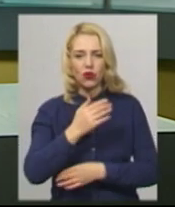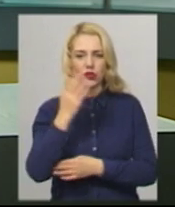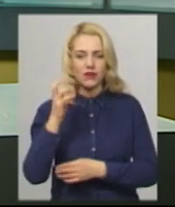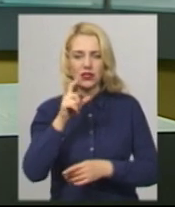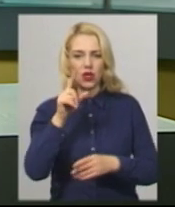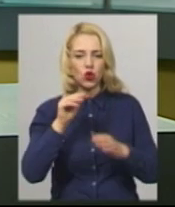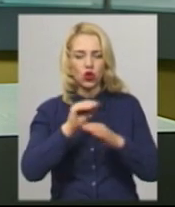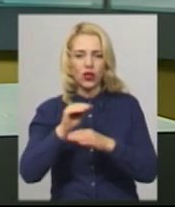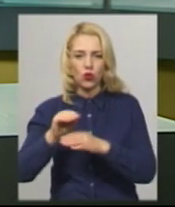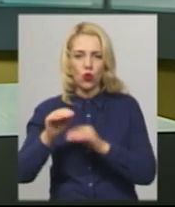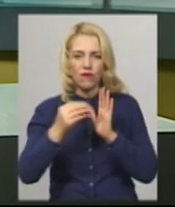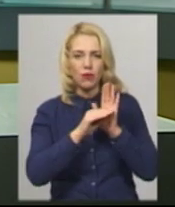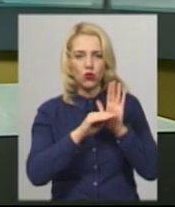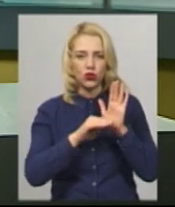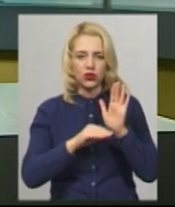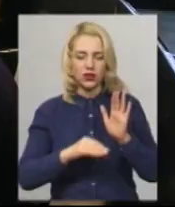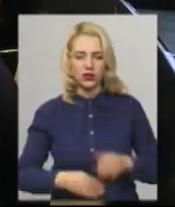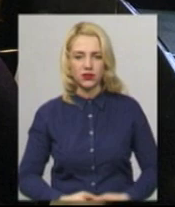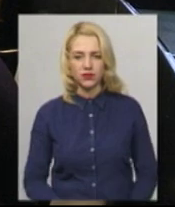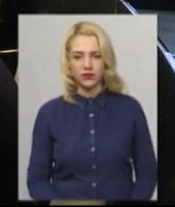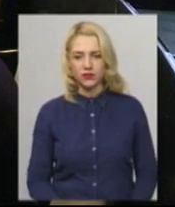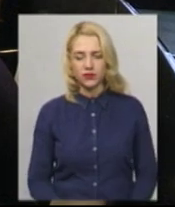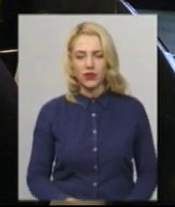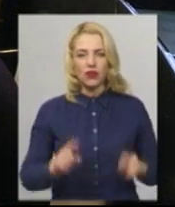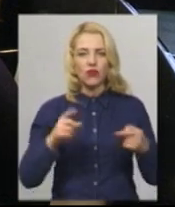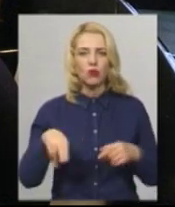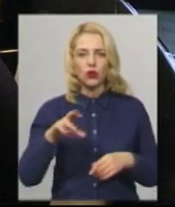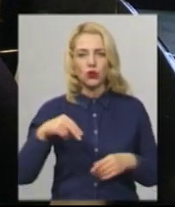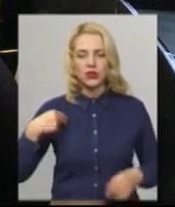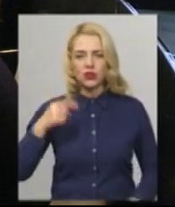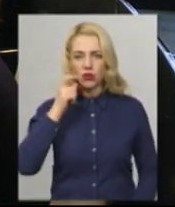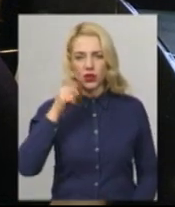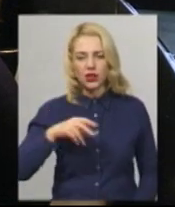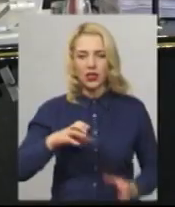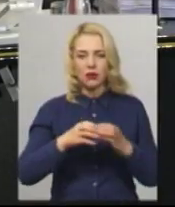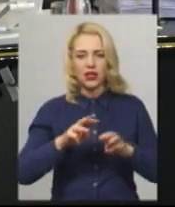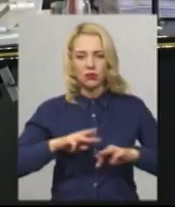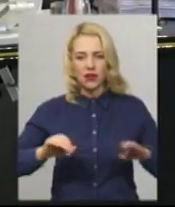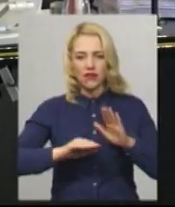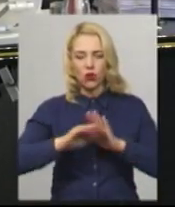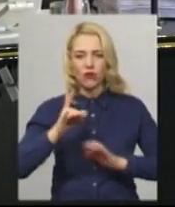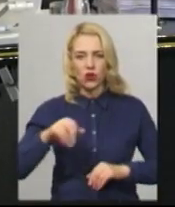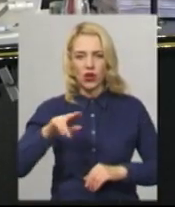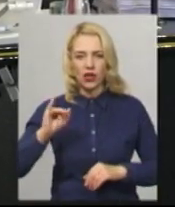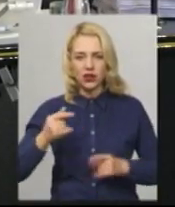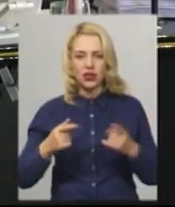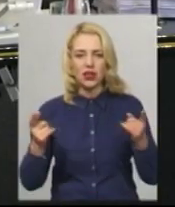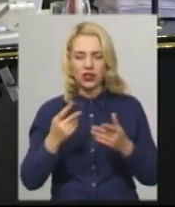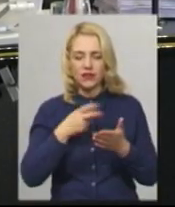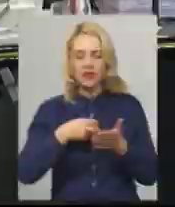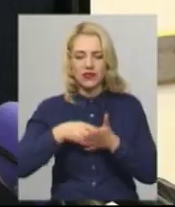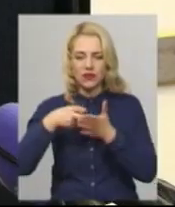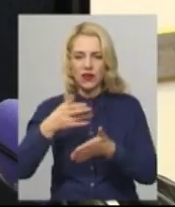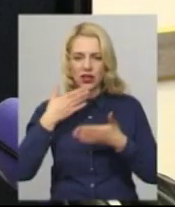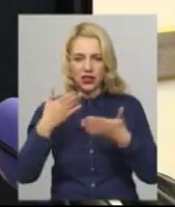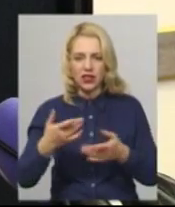яких саме знає Анастасія Збродова. Вимоги до президента України, Кабміну міністрів та Верховної Ради, про які йдеться у листі звернення,